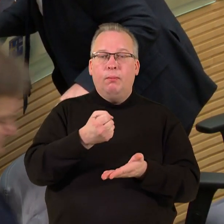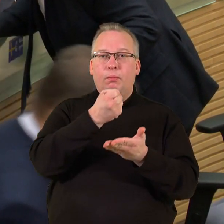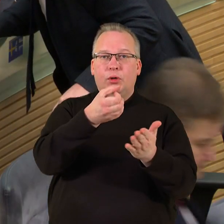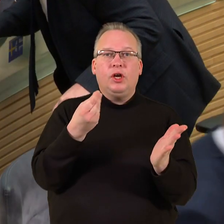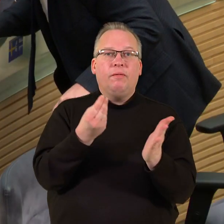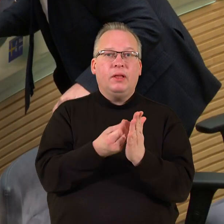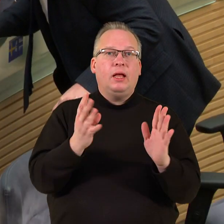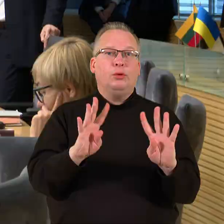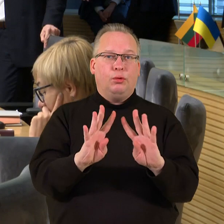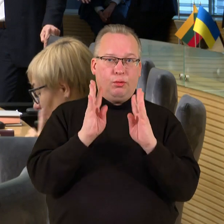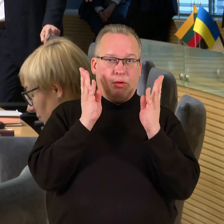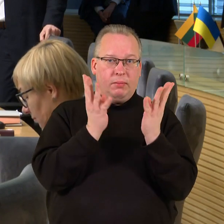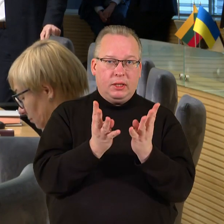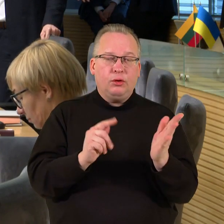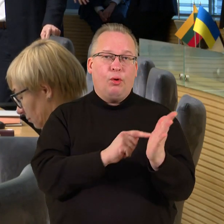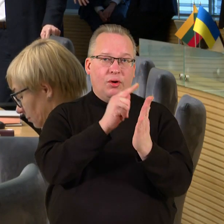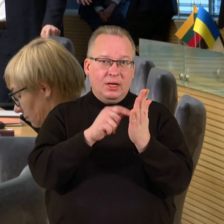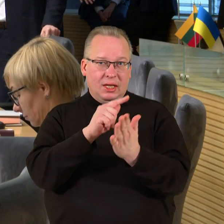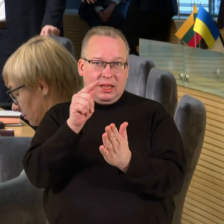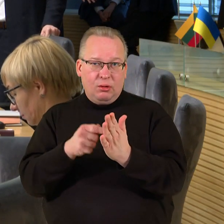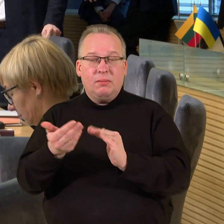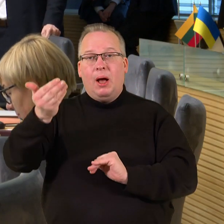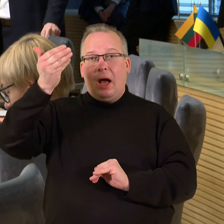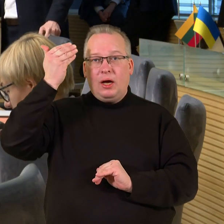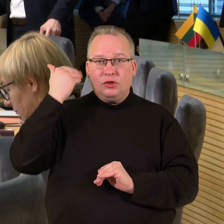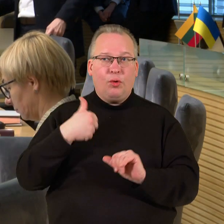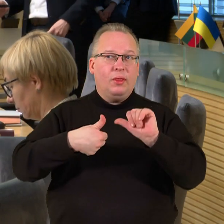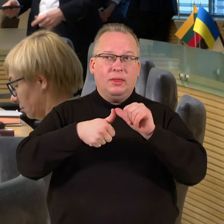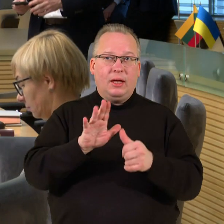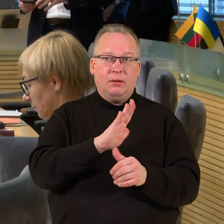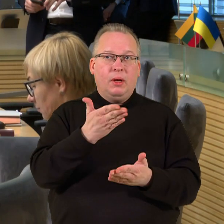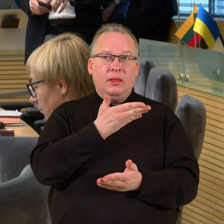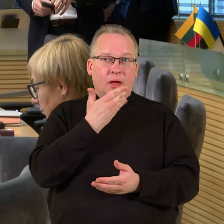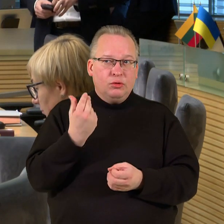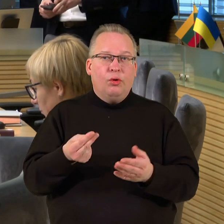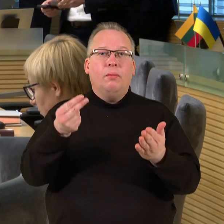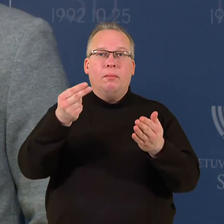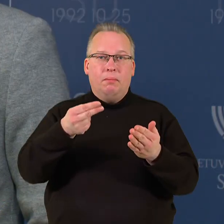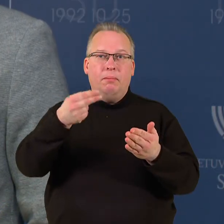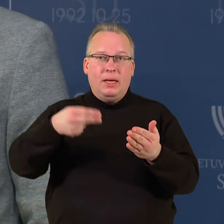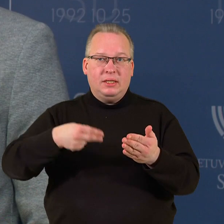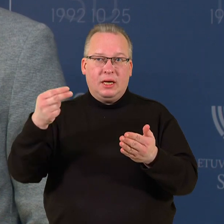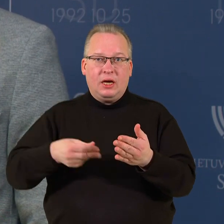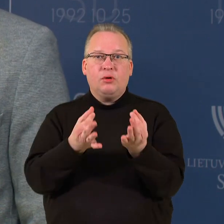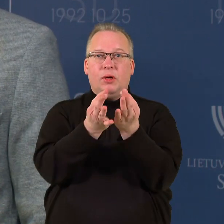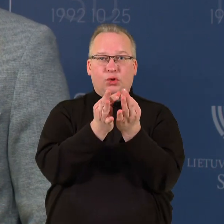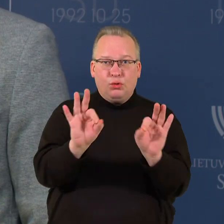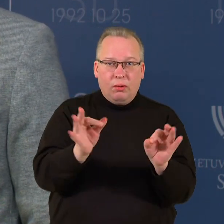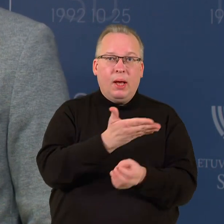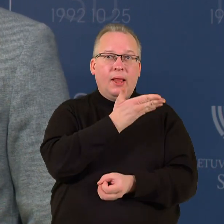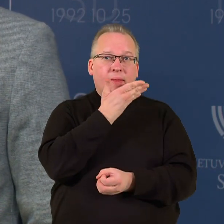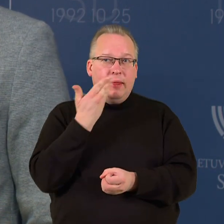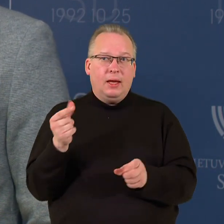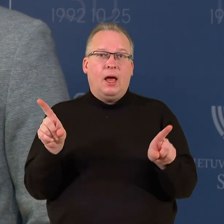finansų komiteto klausimai anksčiau dėl neterminuotai nesupasirašę siūlymo, nes tikrai manau, kad nėra